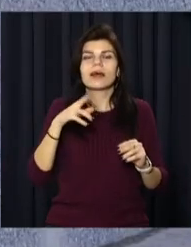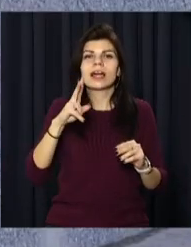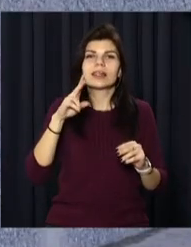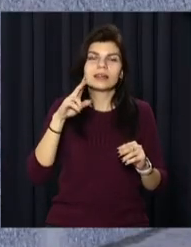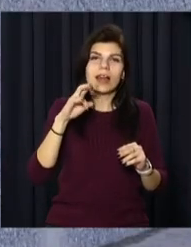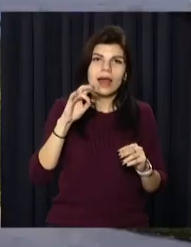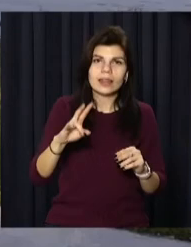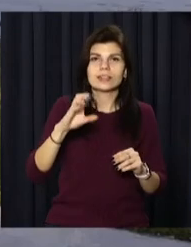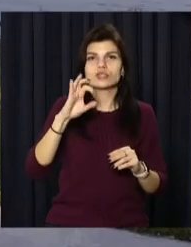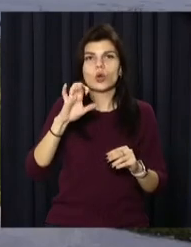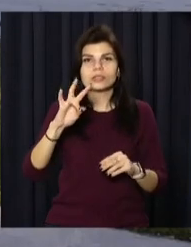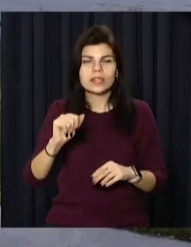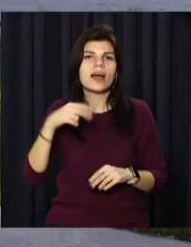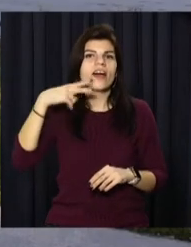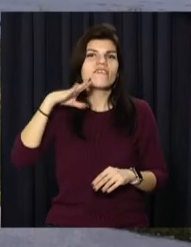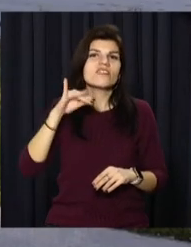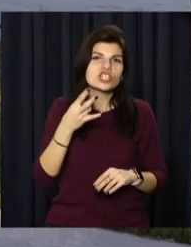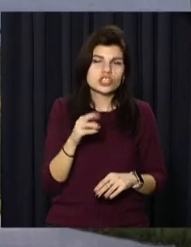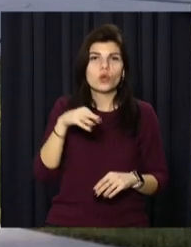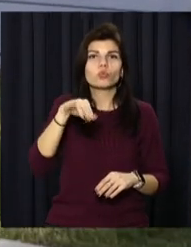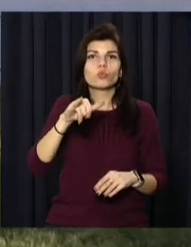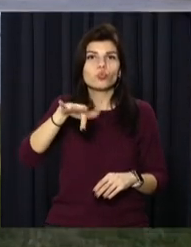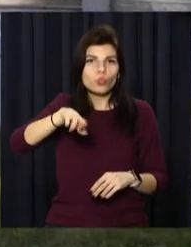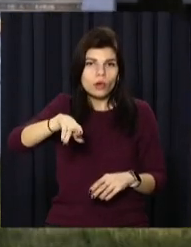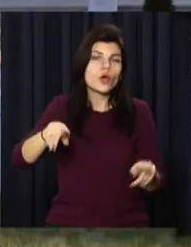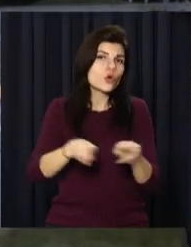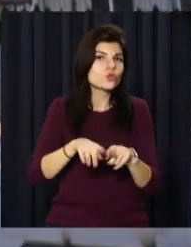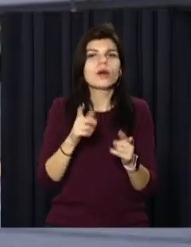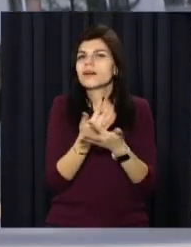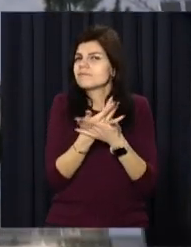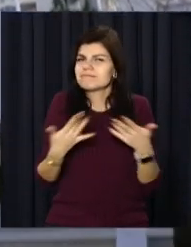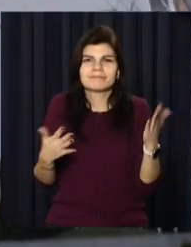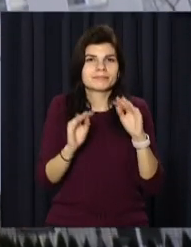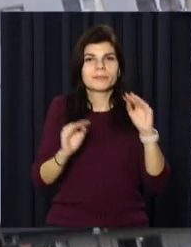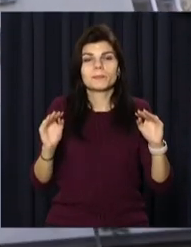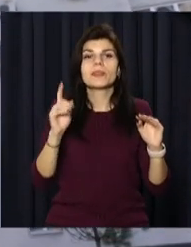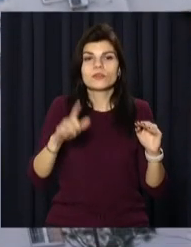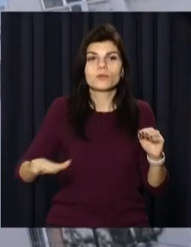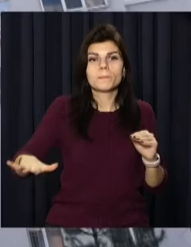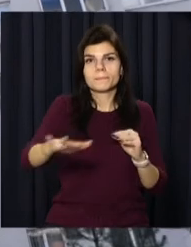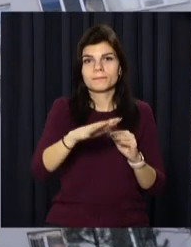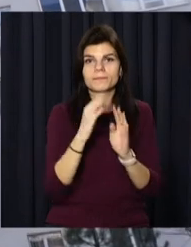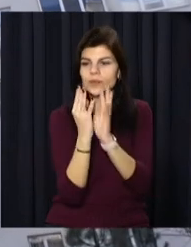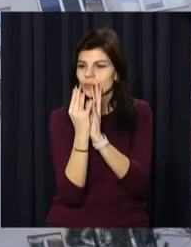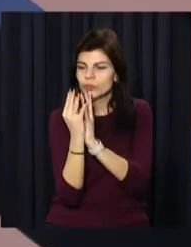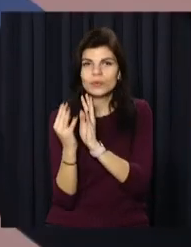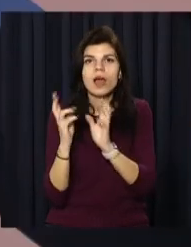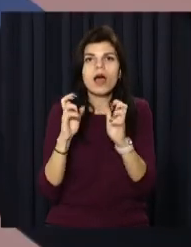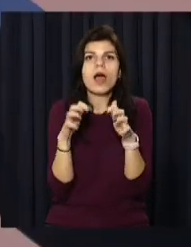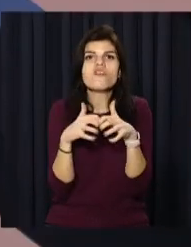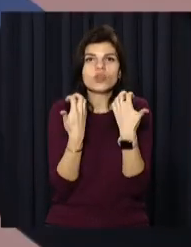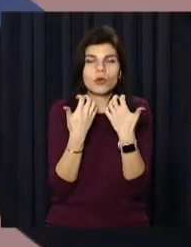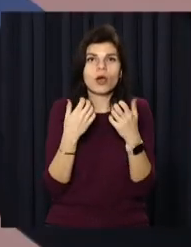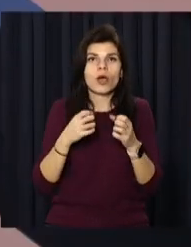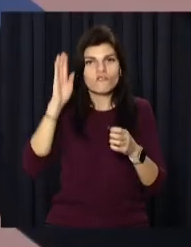клени, сосни, туї й вишні. А ще підрядники укладуть півтори тисячі квадратних метрів газону з автоматичною